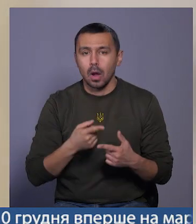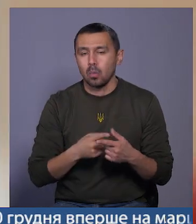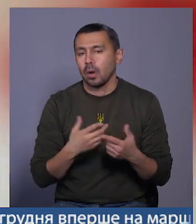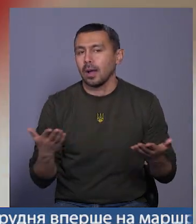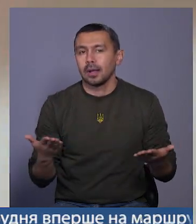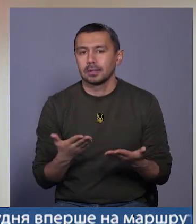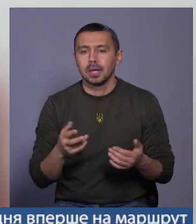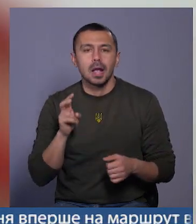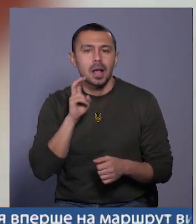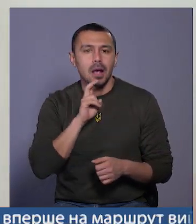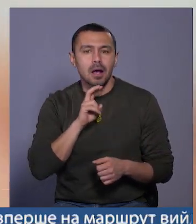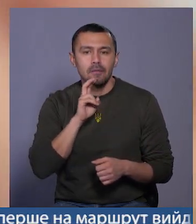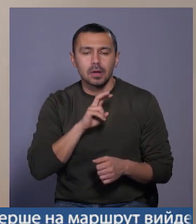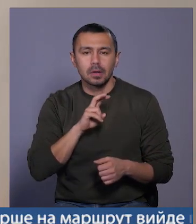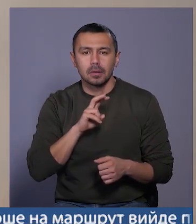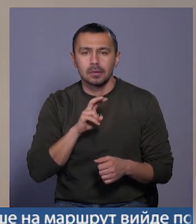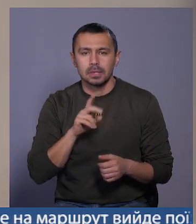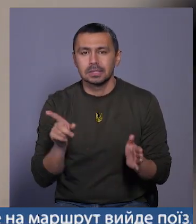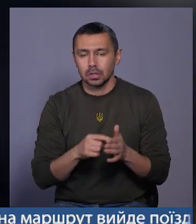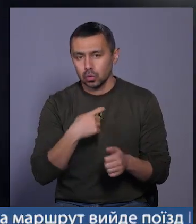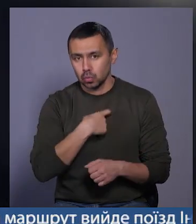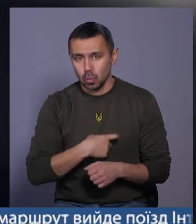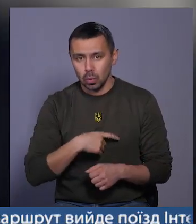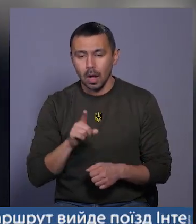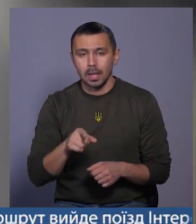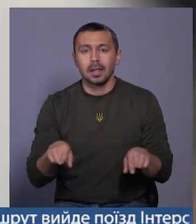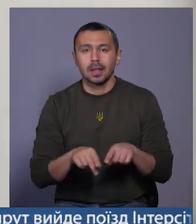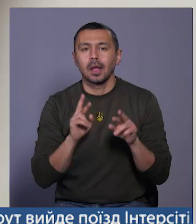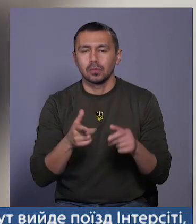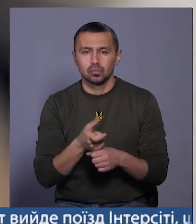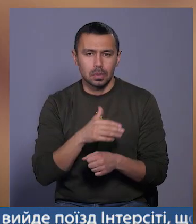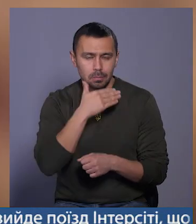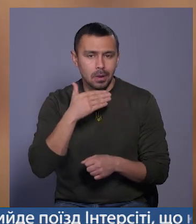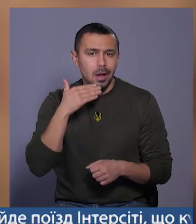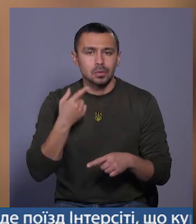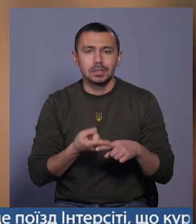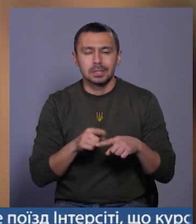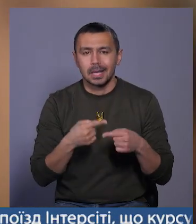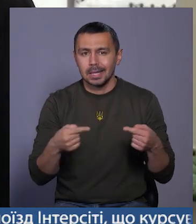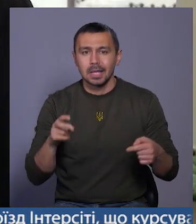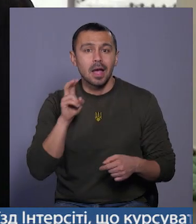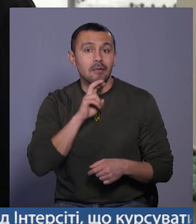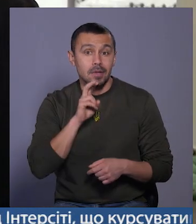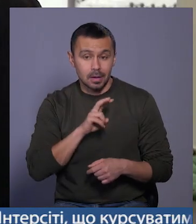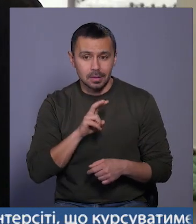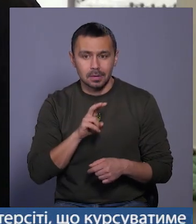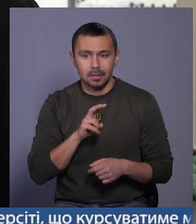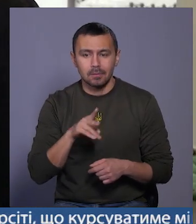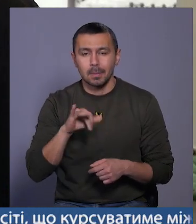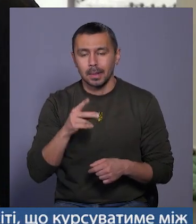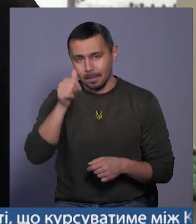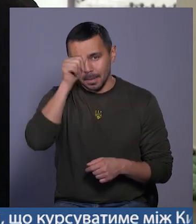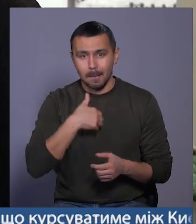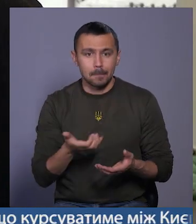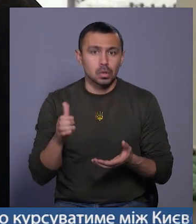якийсь там кава, кофі-то-го з собою. Але так як дуже багато цих різних кав'ярень, в липні я